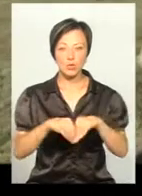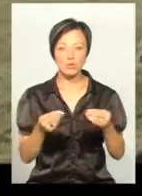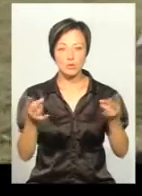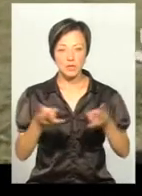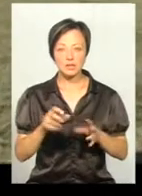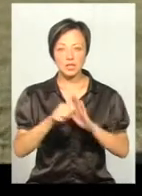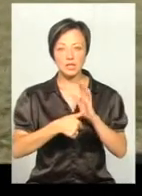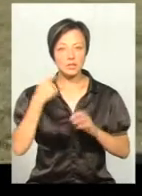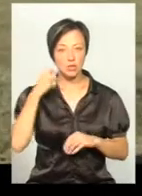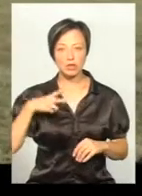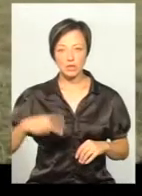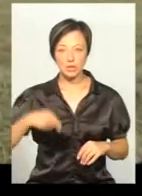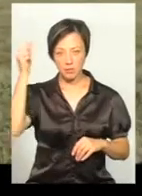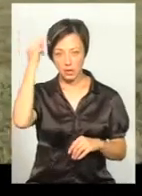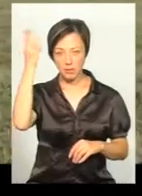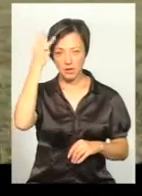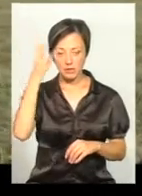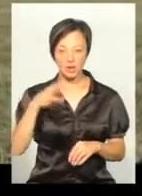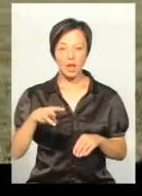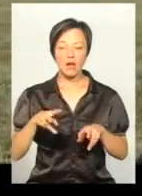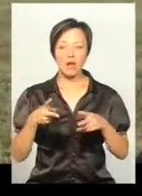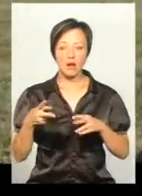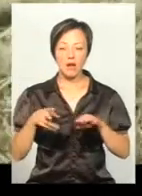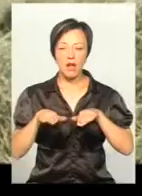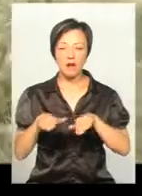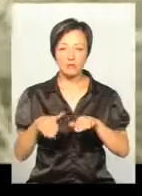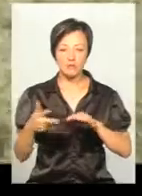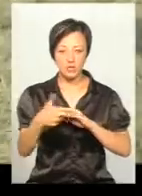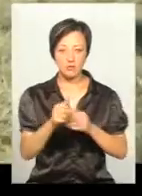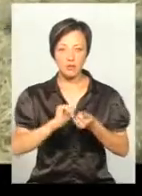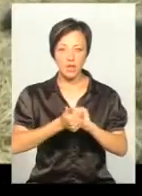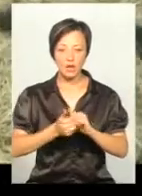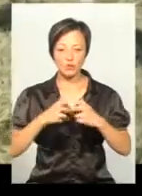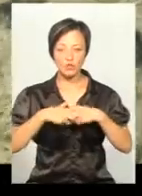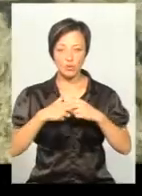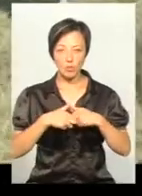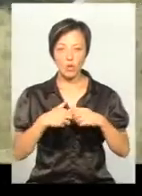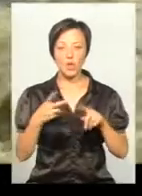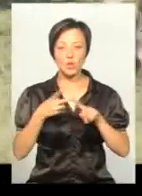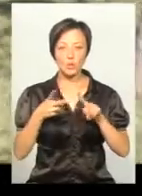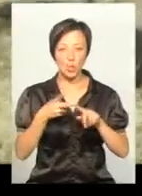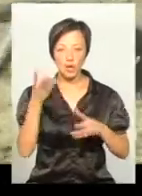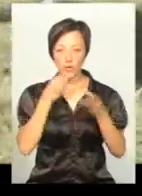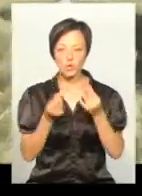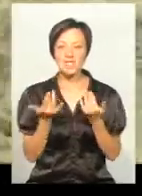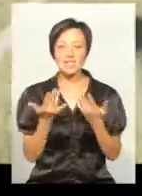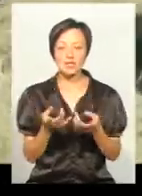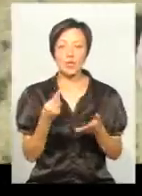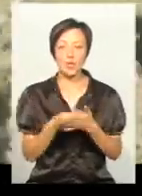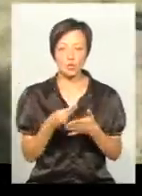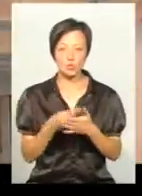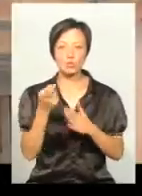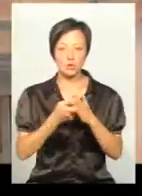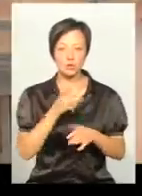її 16-річна донька навчається хмельницькому накравчиню. А Галині треба міняти кульшовий суглоб, уже другий, на штучний. Скільки це коштує, вона